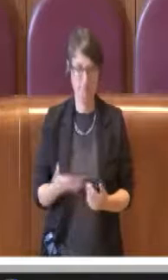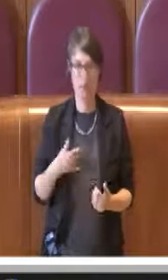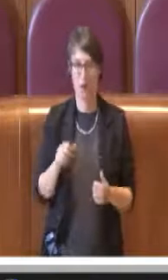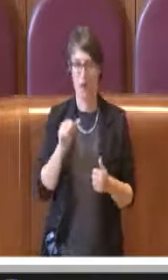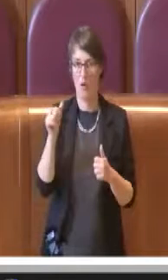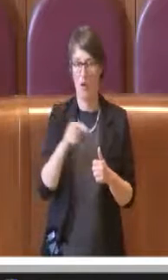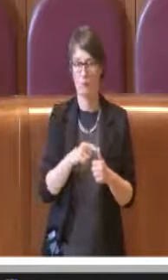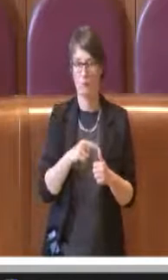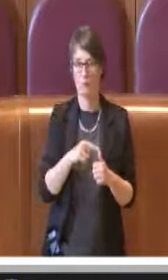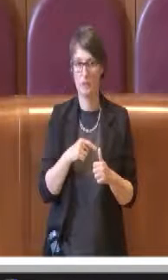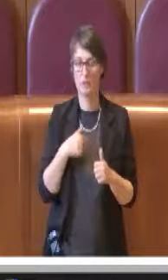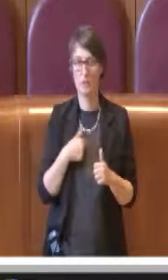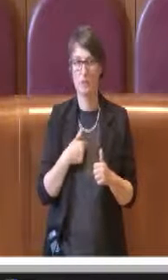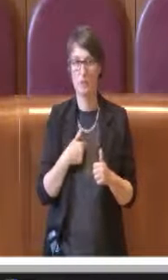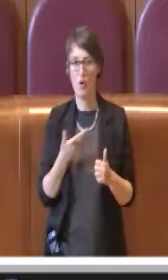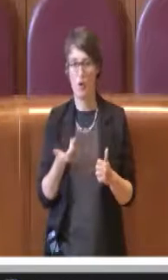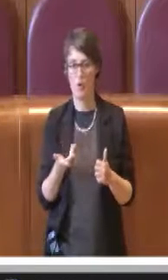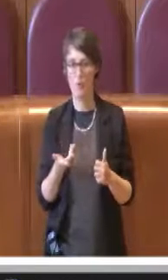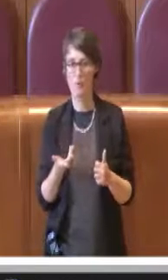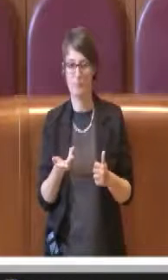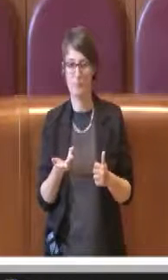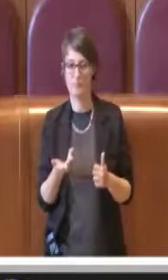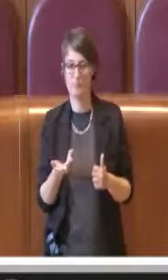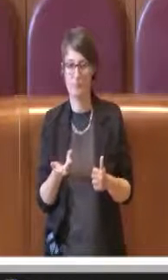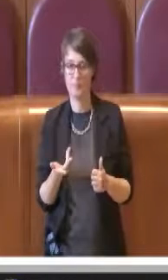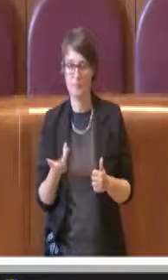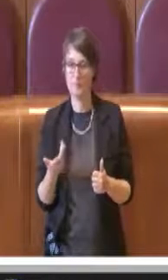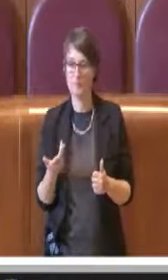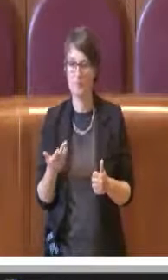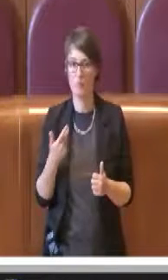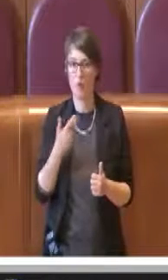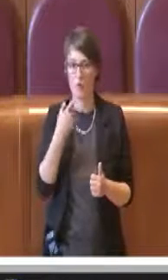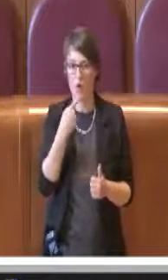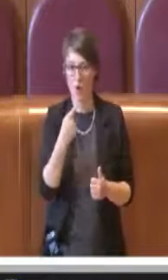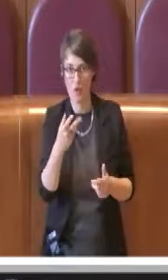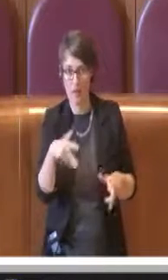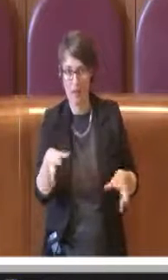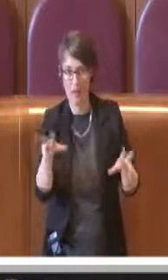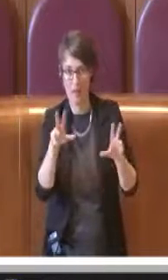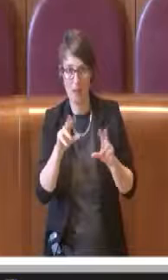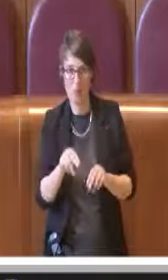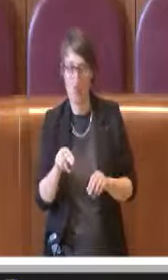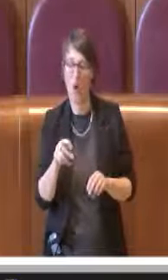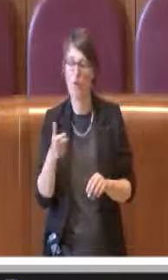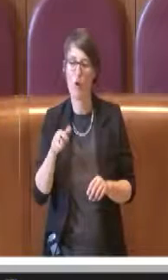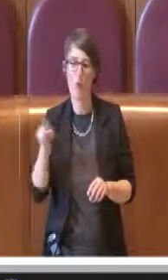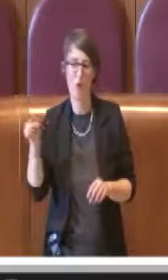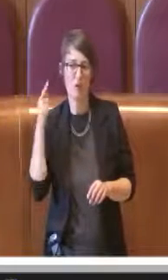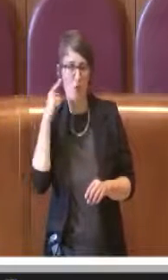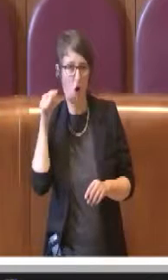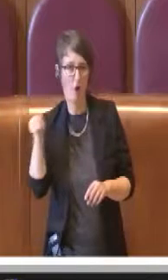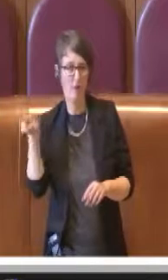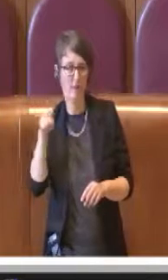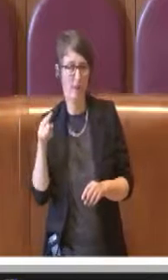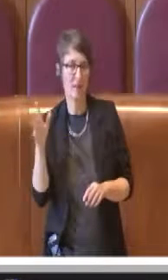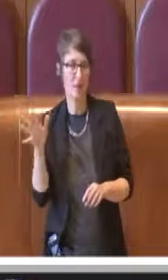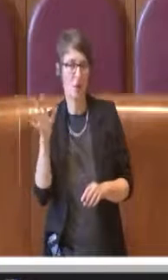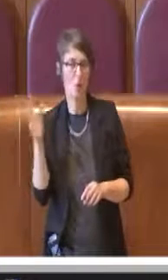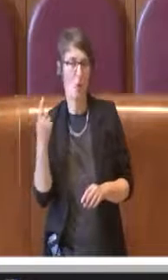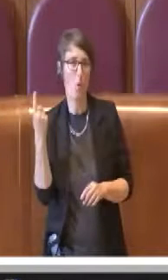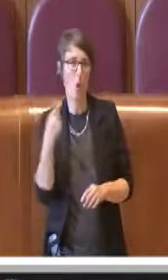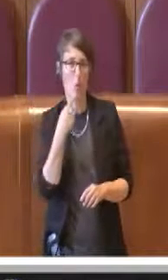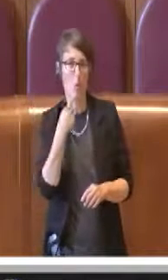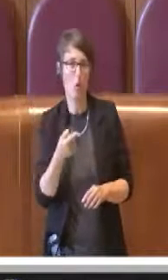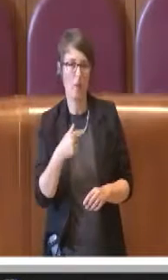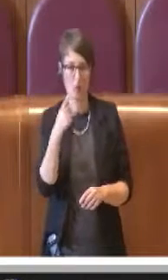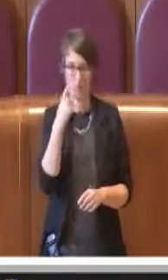a precisare che come qualcuno ha detto non c'è nessuna puzza qui, la puzza si sentiva forse precedentemente,